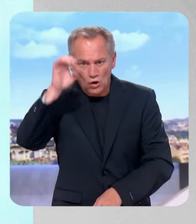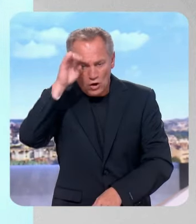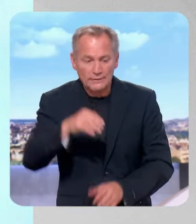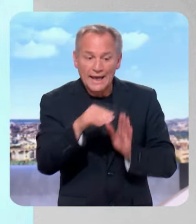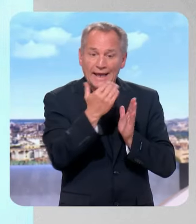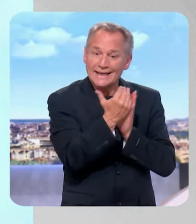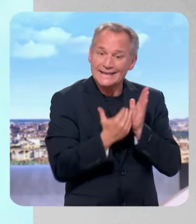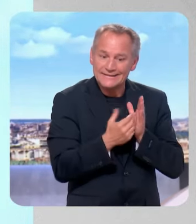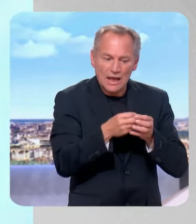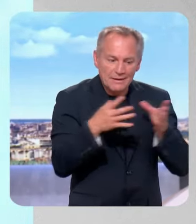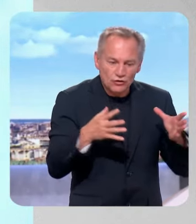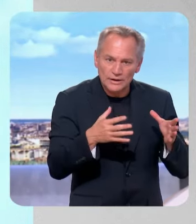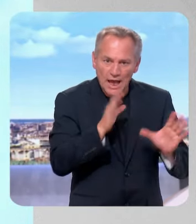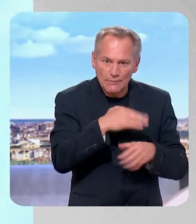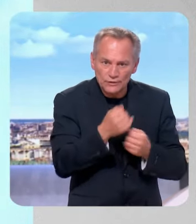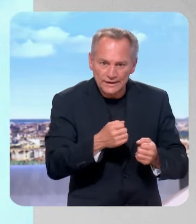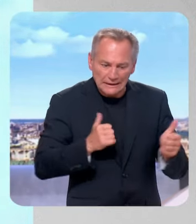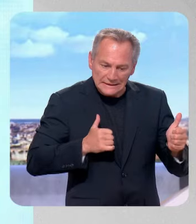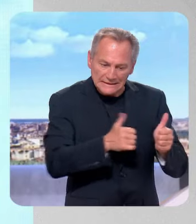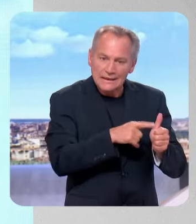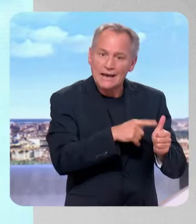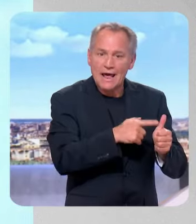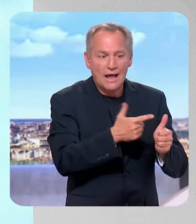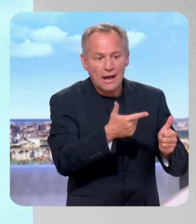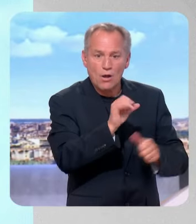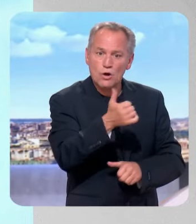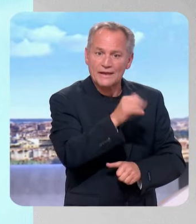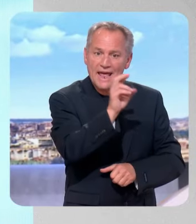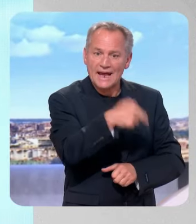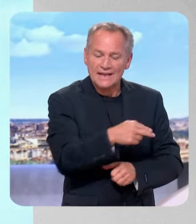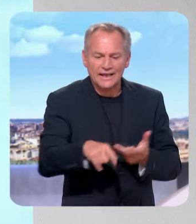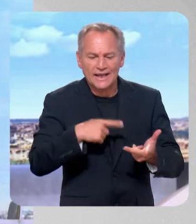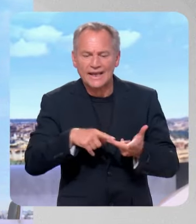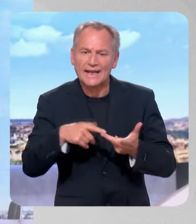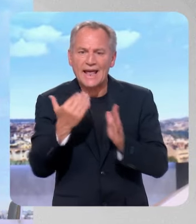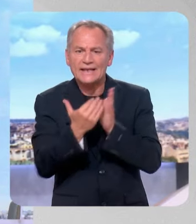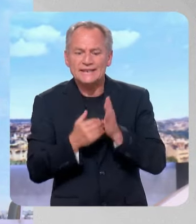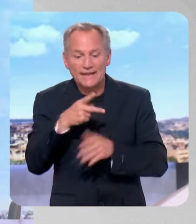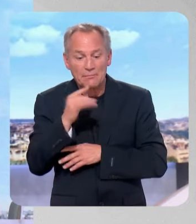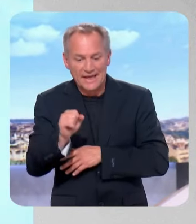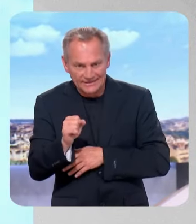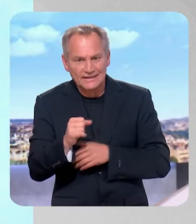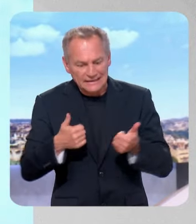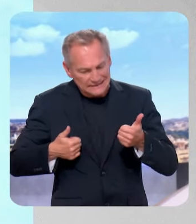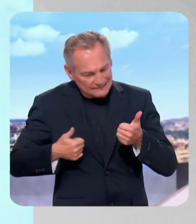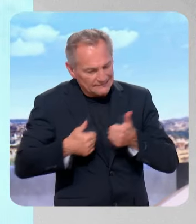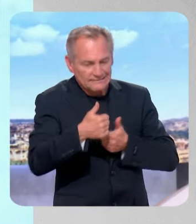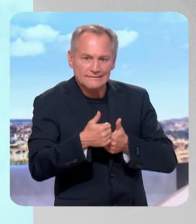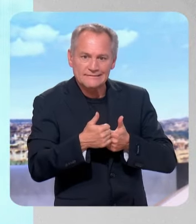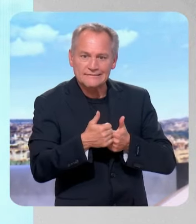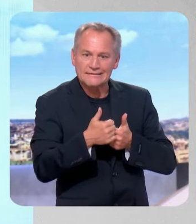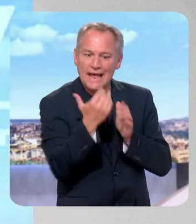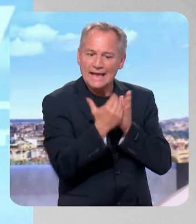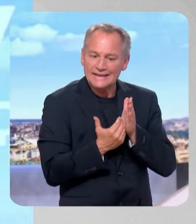majorité pourrait rattraper celle du Rassemblement national, alors que celle maintenant de Raphaël Glucksmann est en troisième, voire se rapproche effectivement de votre liste telle de